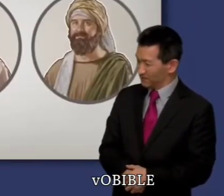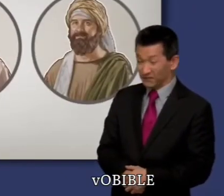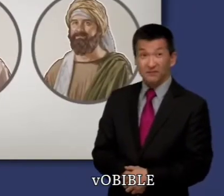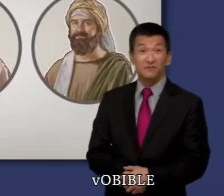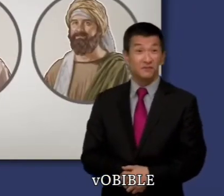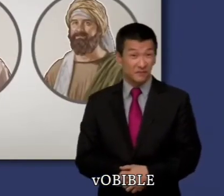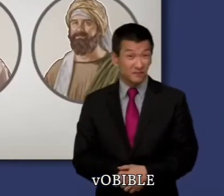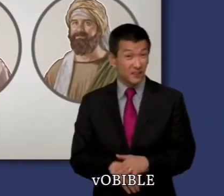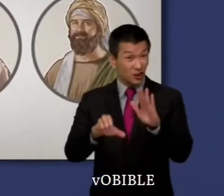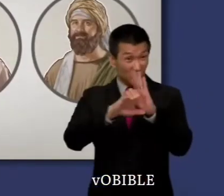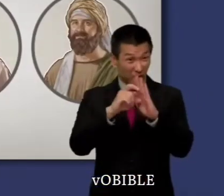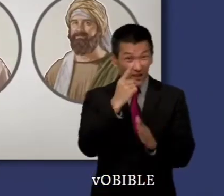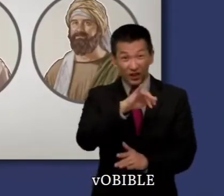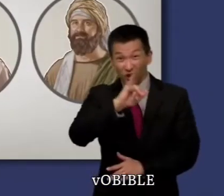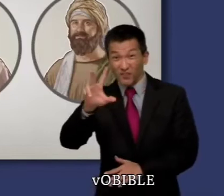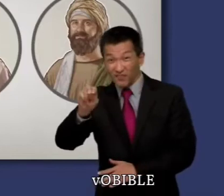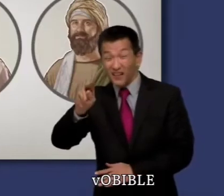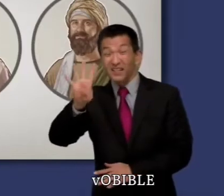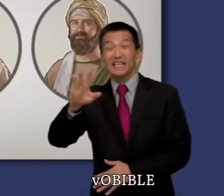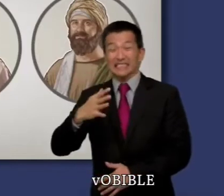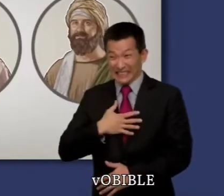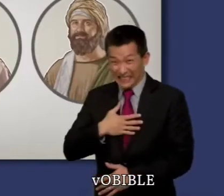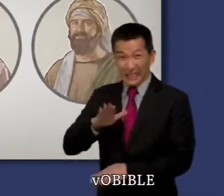Samuel ayant rédigé les 24 premiers chapitres.